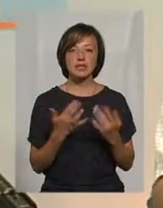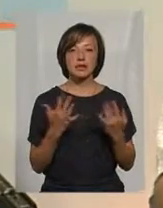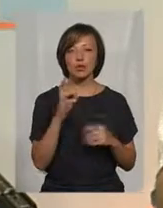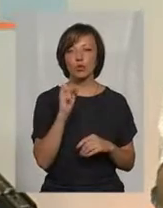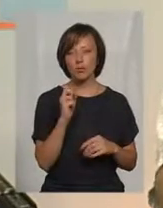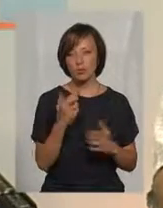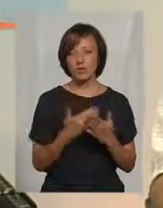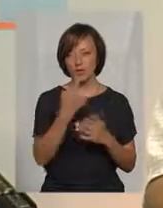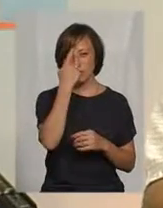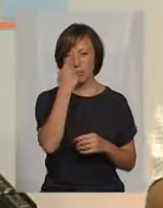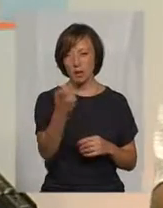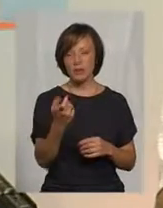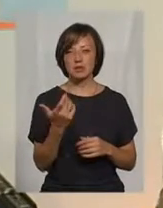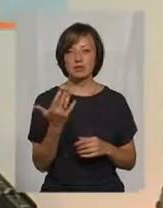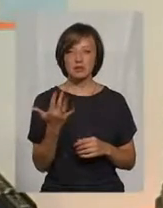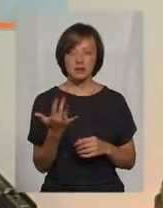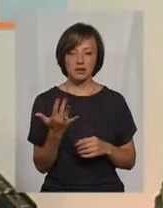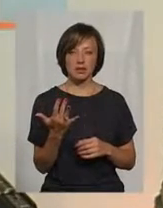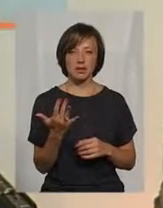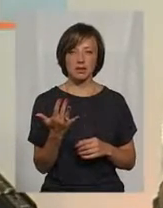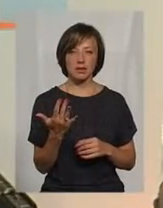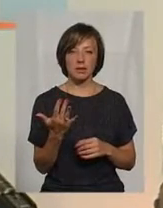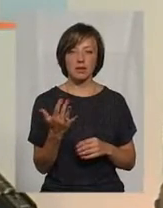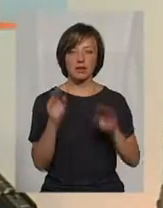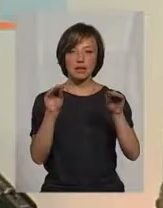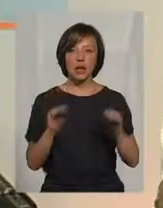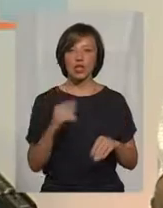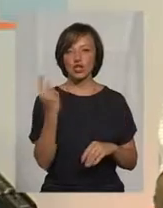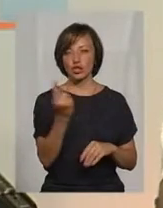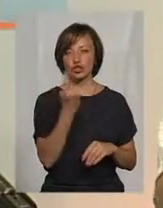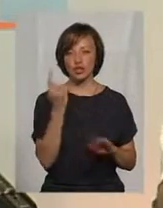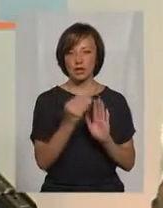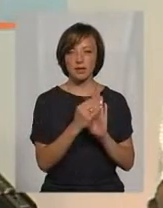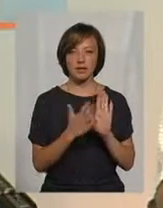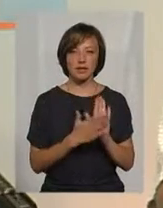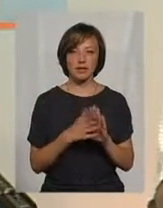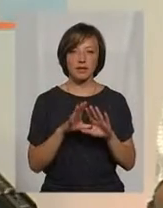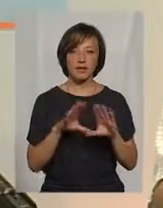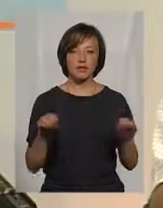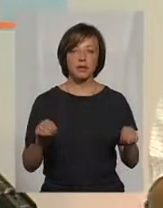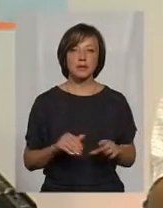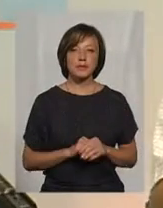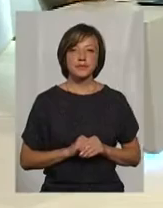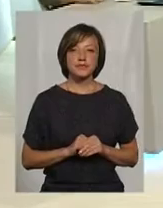інформація стосовно даних лічильників, щоб